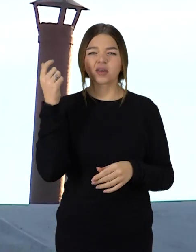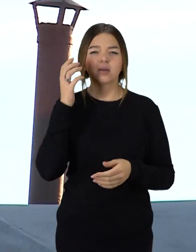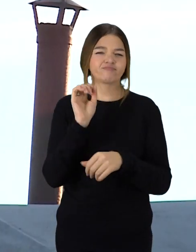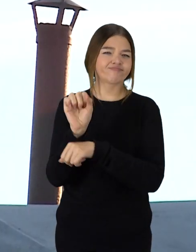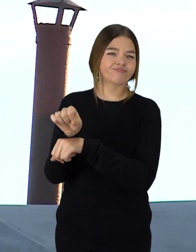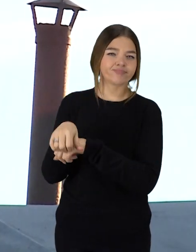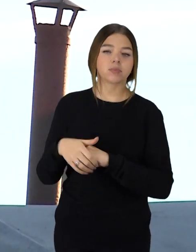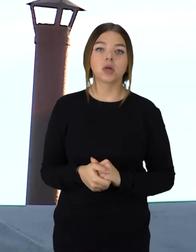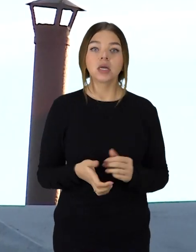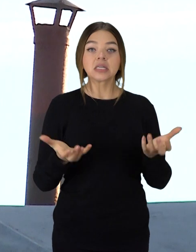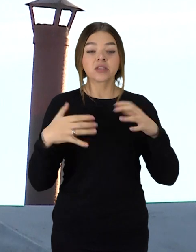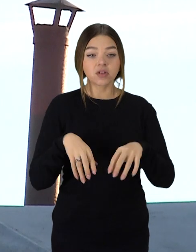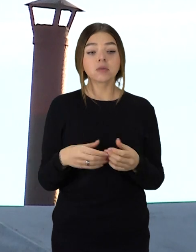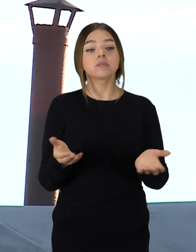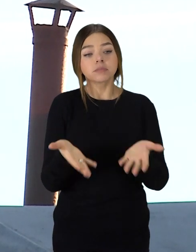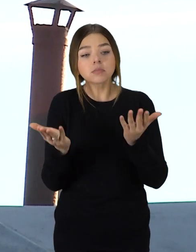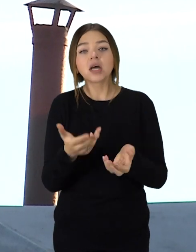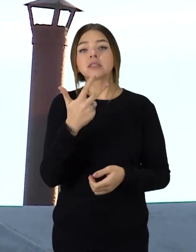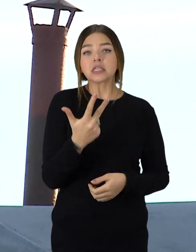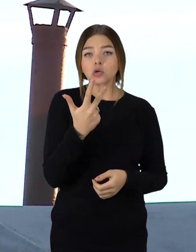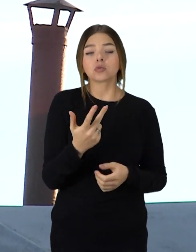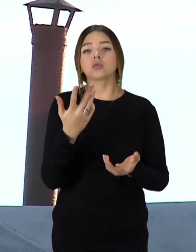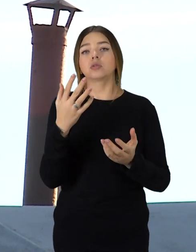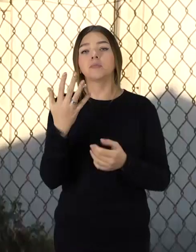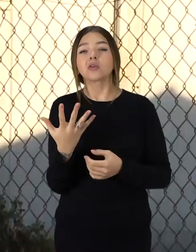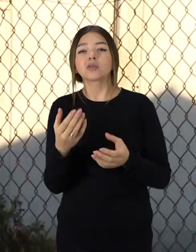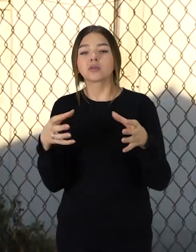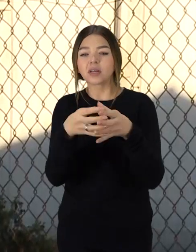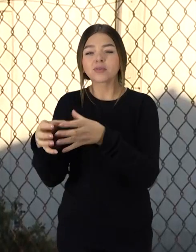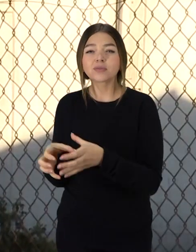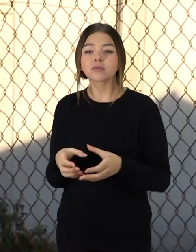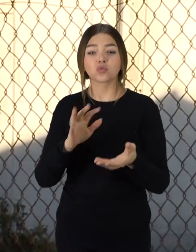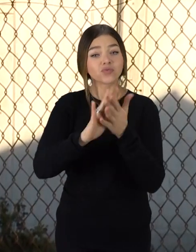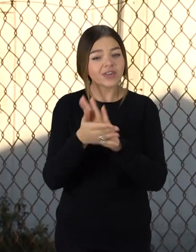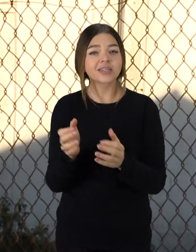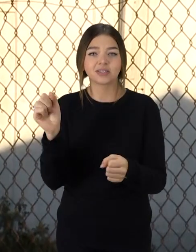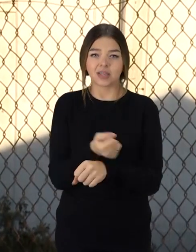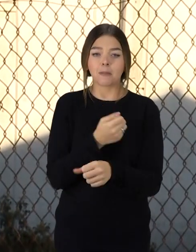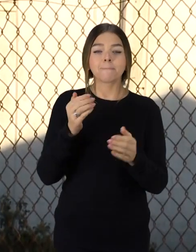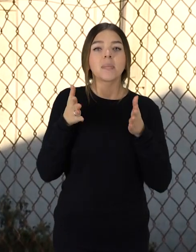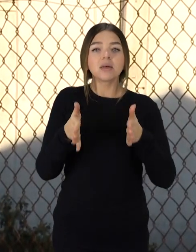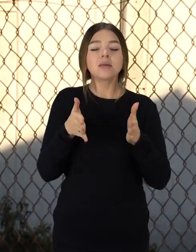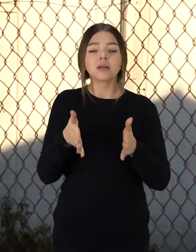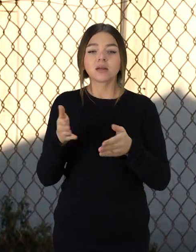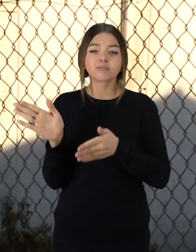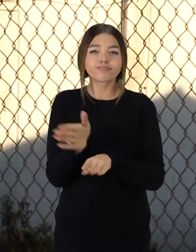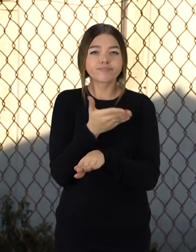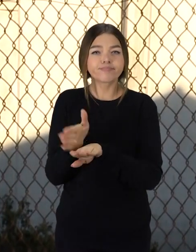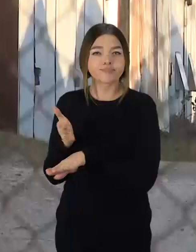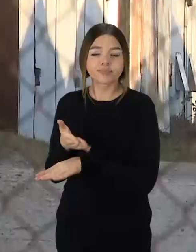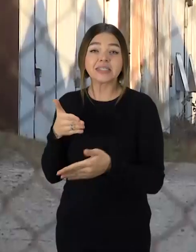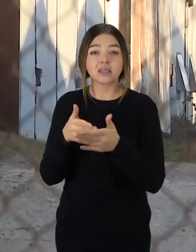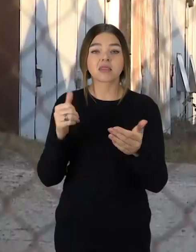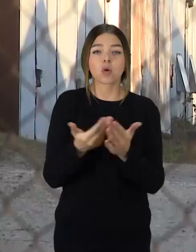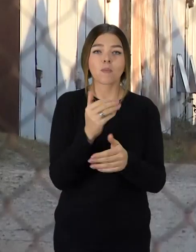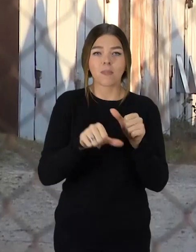Savivaldybė ragina ketvirtosios ir trečiosios garažų bendrijų nariu savo turtą susitvarkyti ir metalinius garažus pašalinti iki šių metų pabaigos.